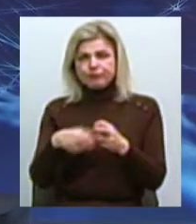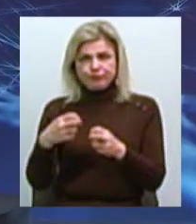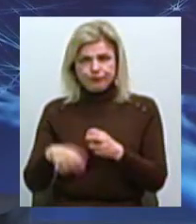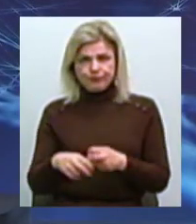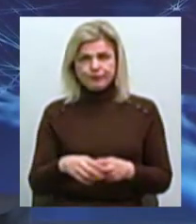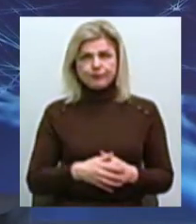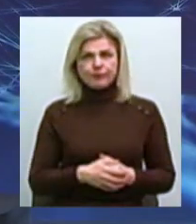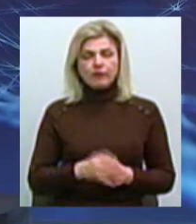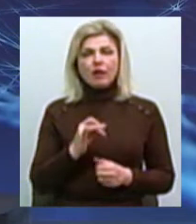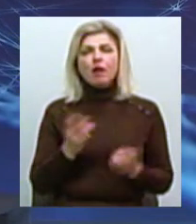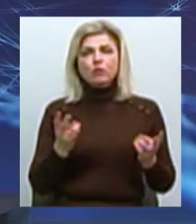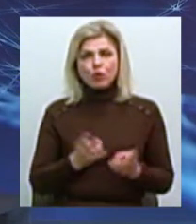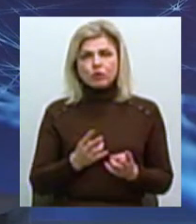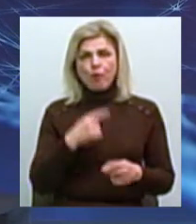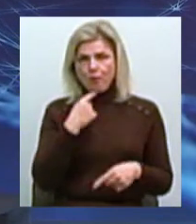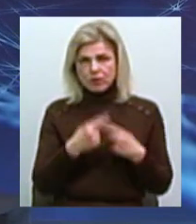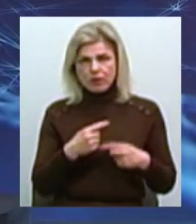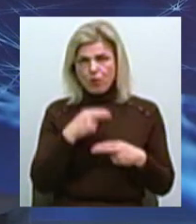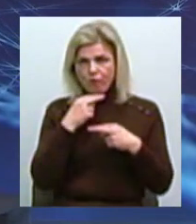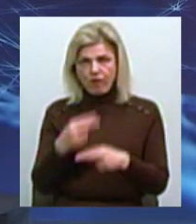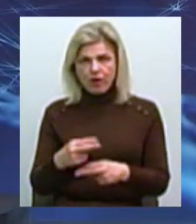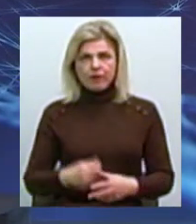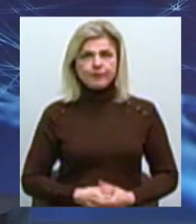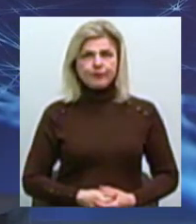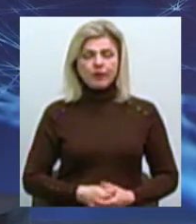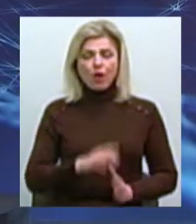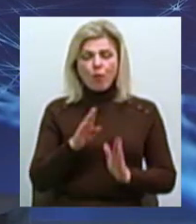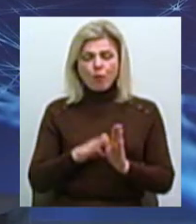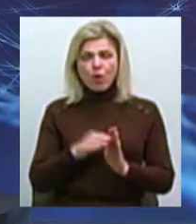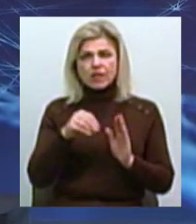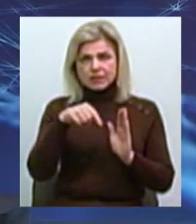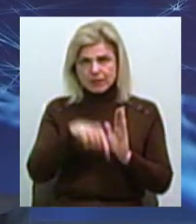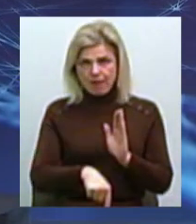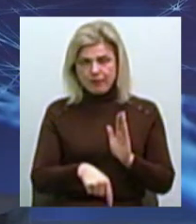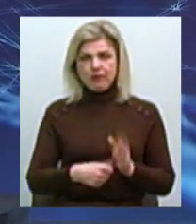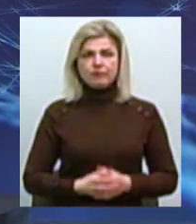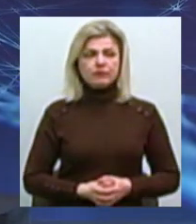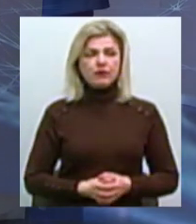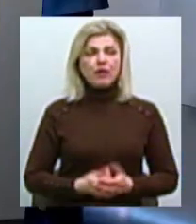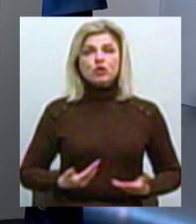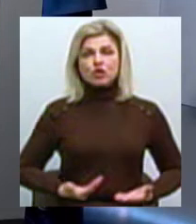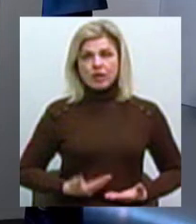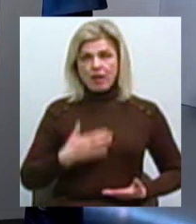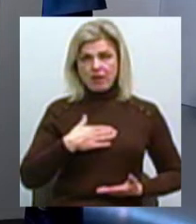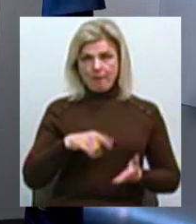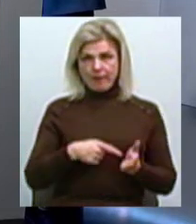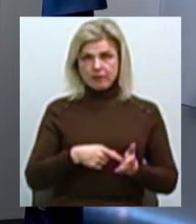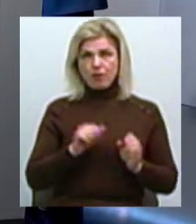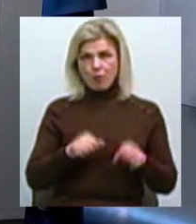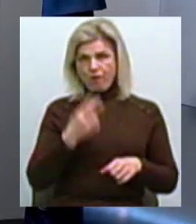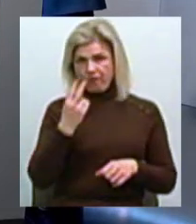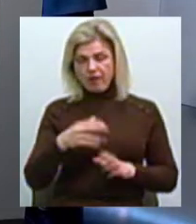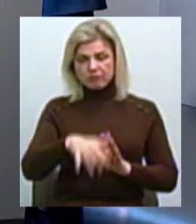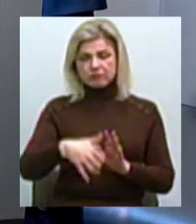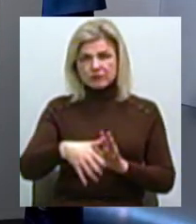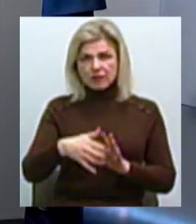потребують постійної уваги Всі вони підземні і під центральними ворусами міста Так, мешканці нашого міста можуть бачити ці розриття,